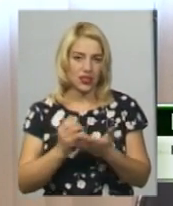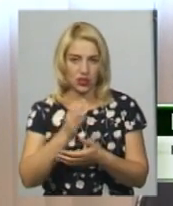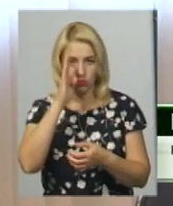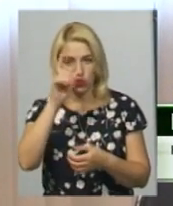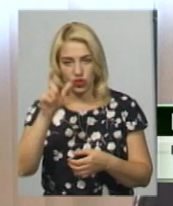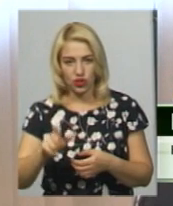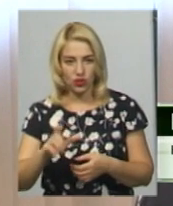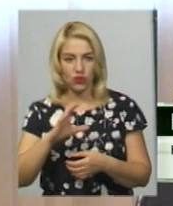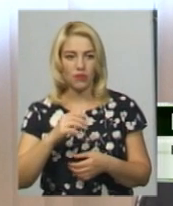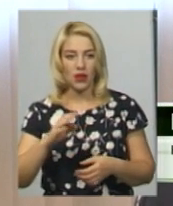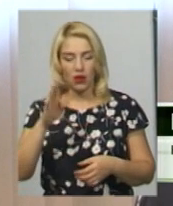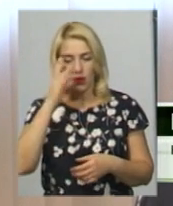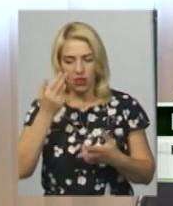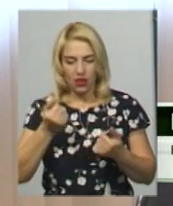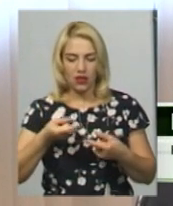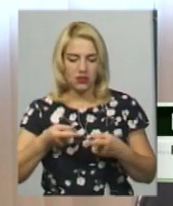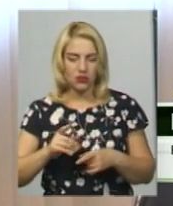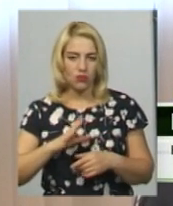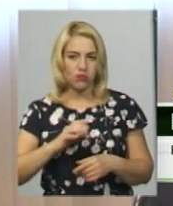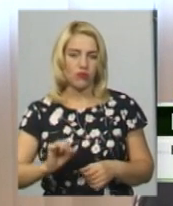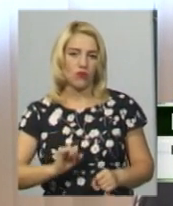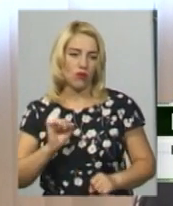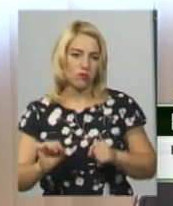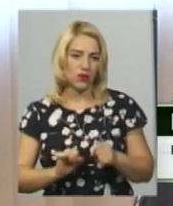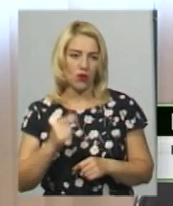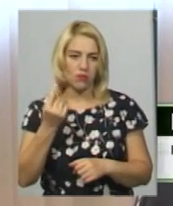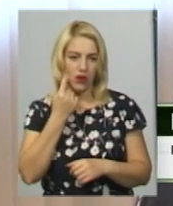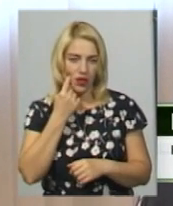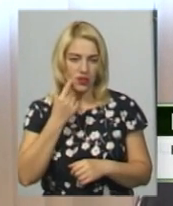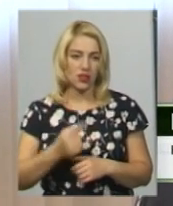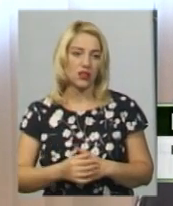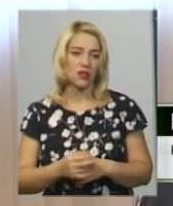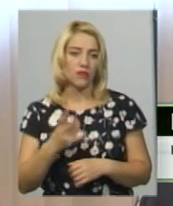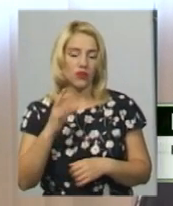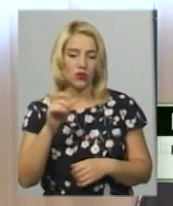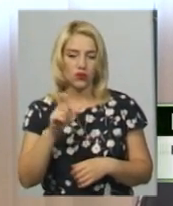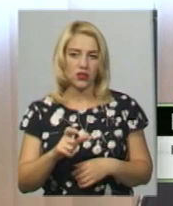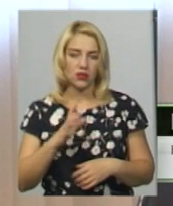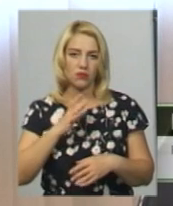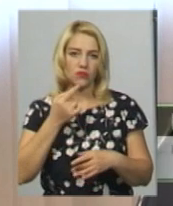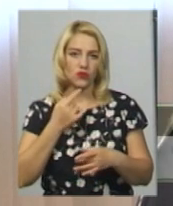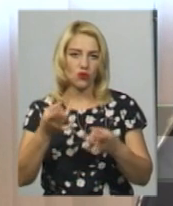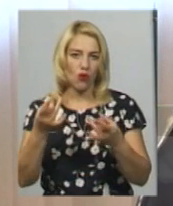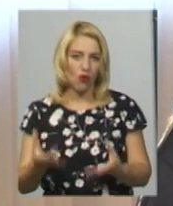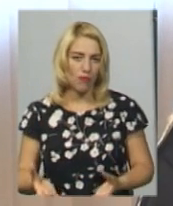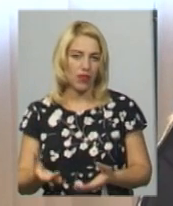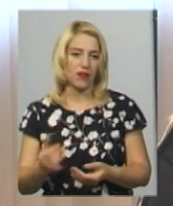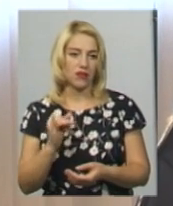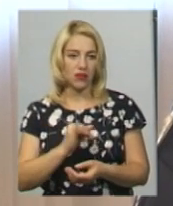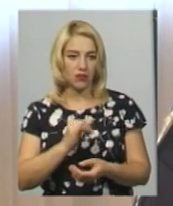обурений, ображений, просто по-лізьки, якщо просто сказати, але просто людина дуже скромна, людина дуже